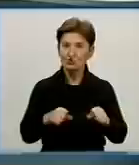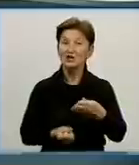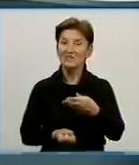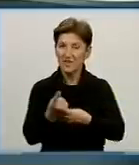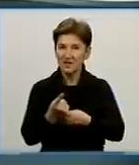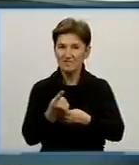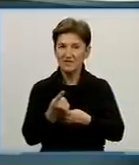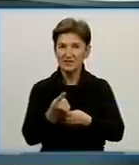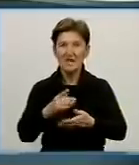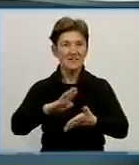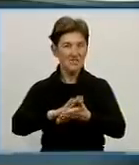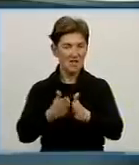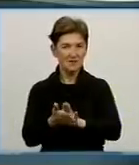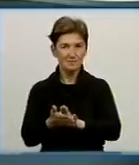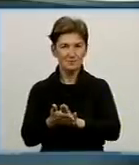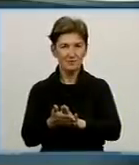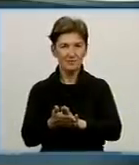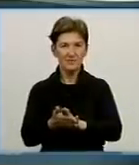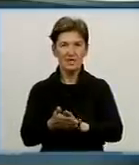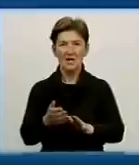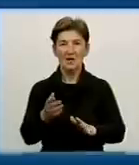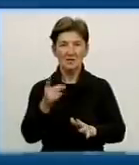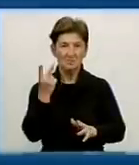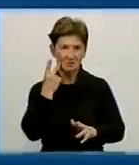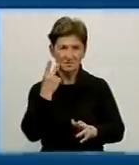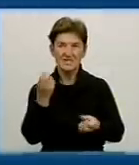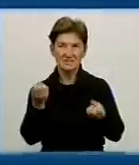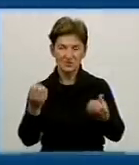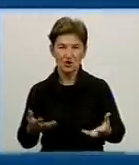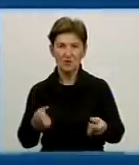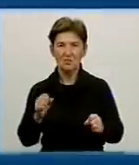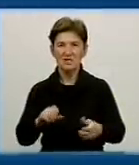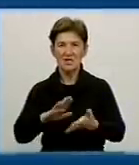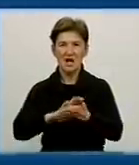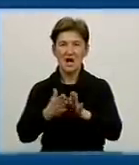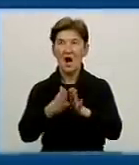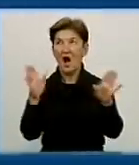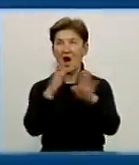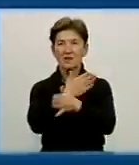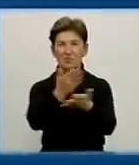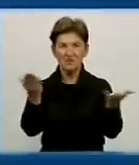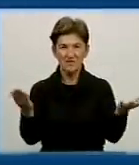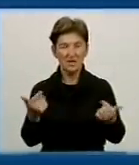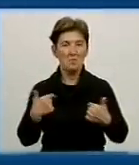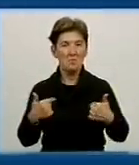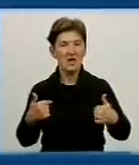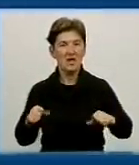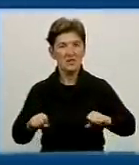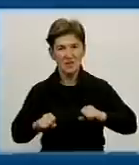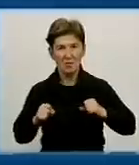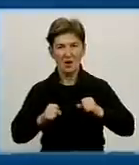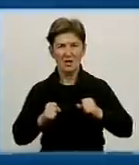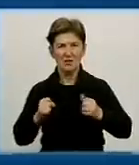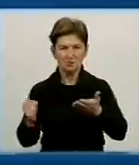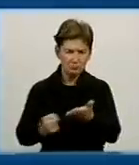навколишнього середовища. Наприклад, за станом хвої і соснеї звичайної можна дослідити стан атмосфери. Але ми намагаємося це підкріпити більш